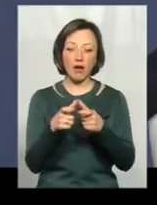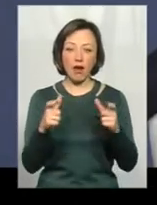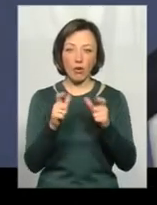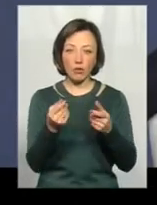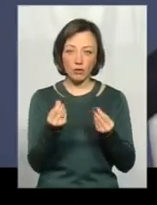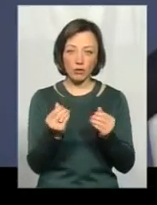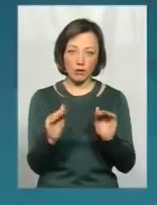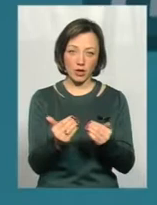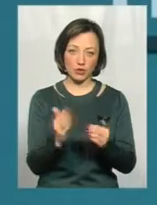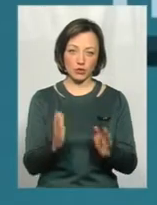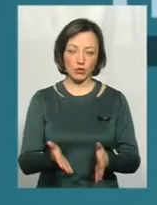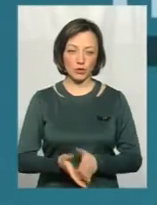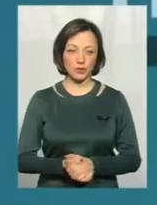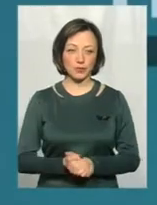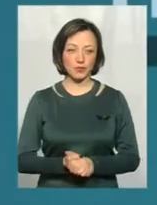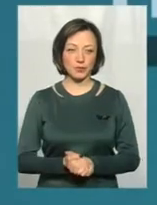-3 рази менше.